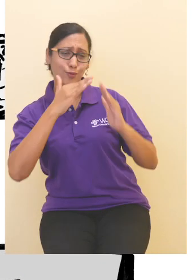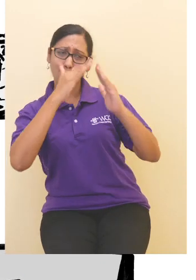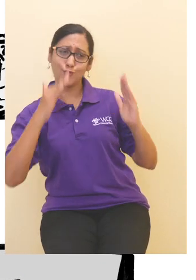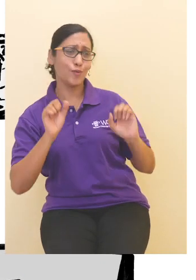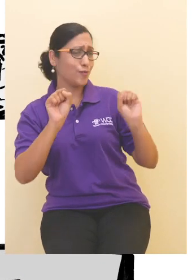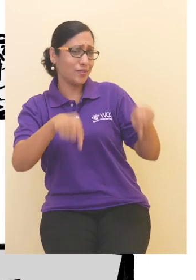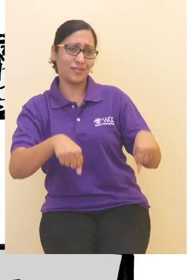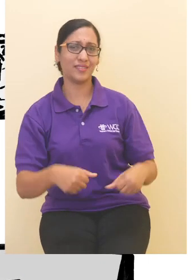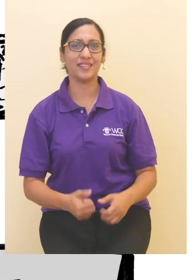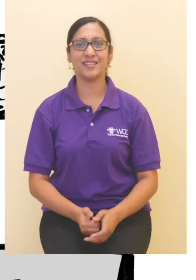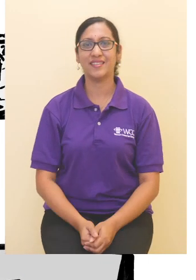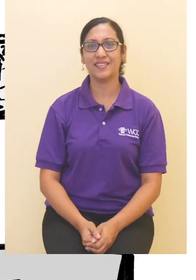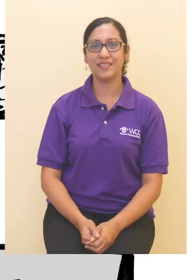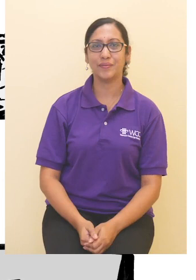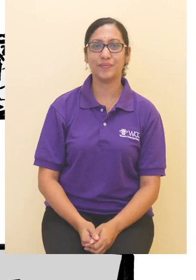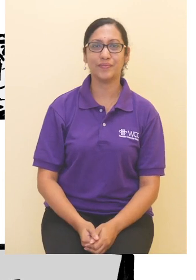bila-bila masa.